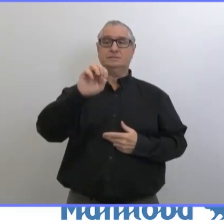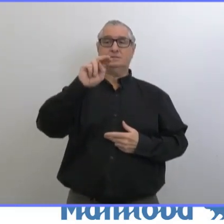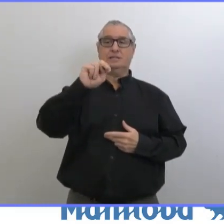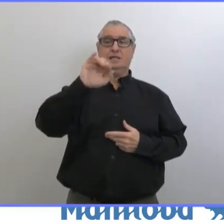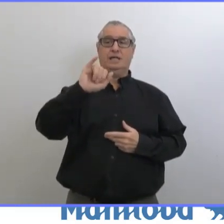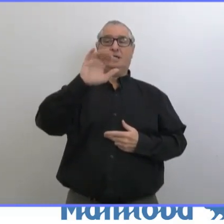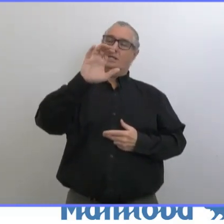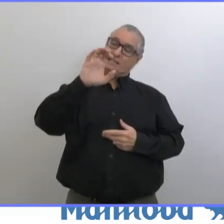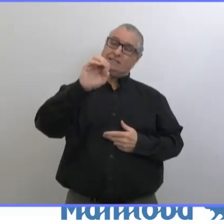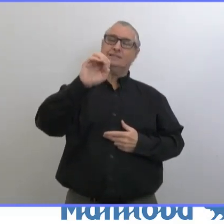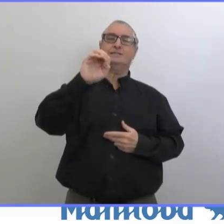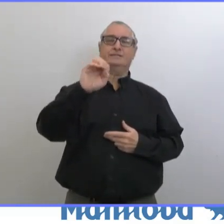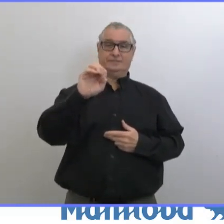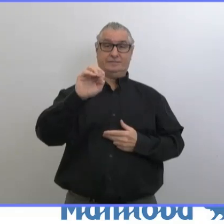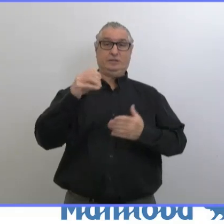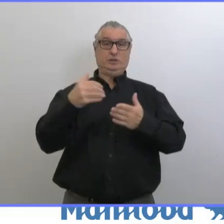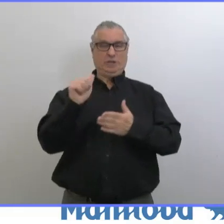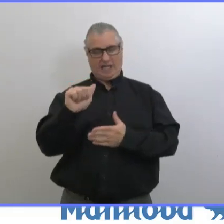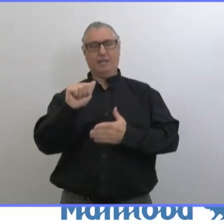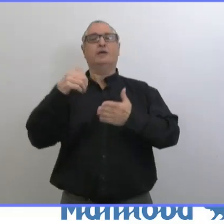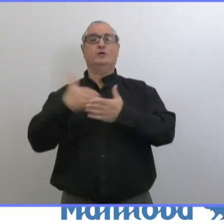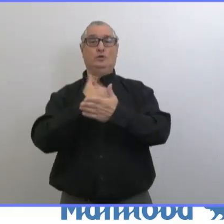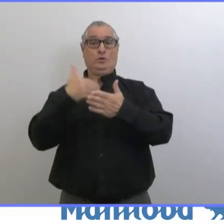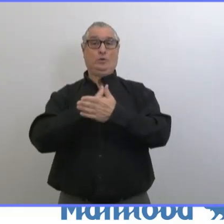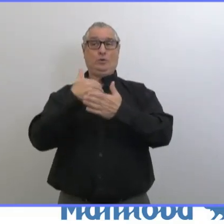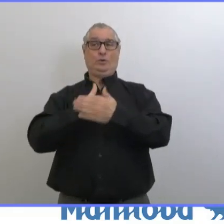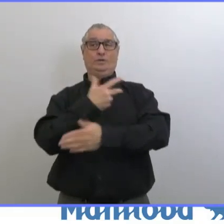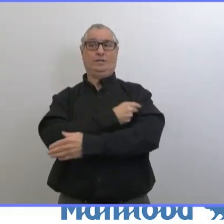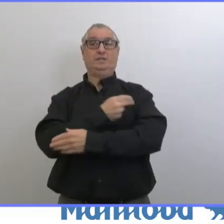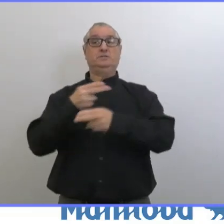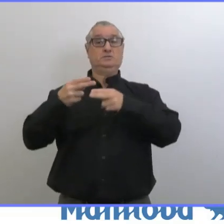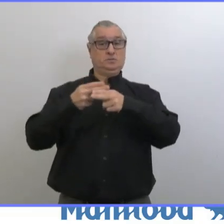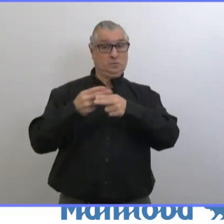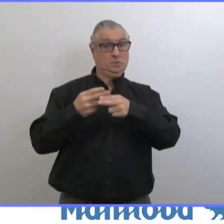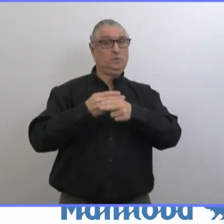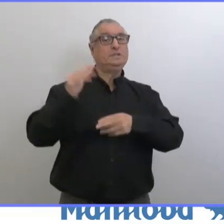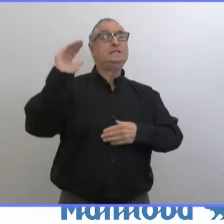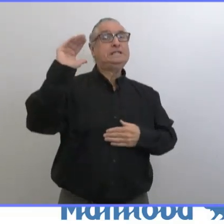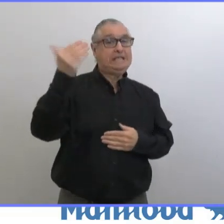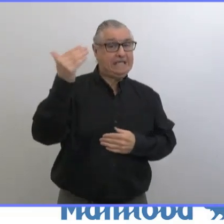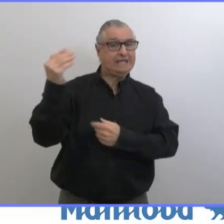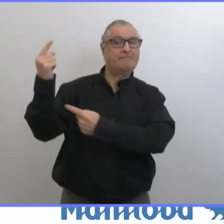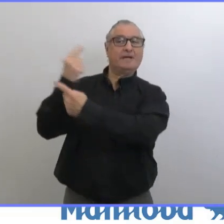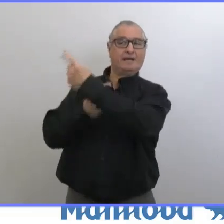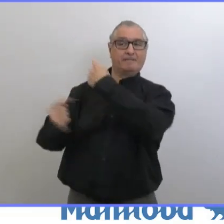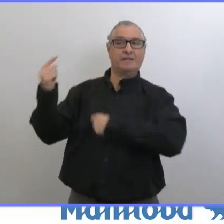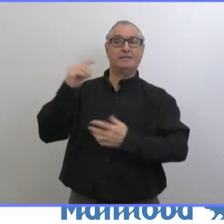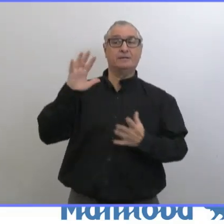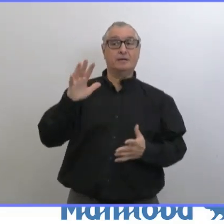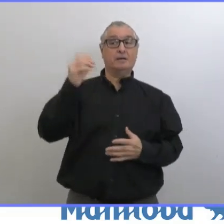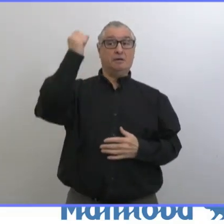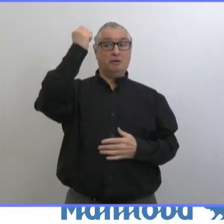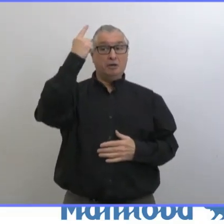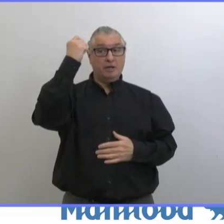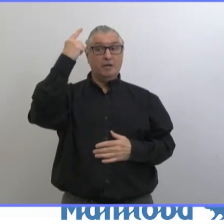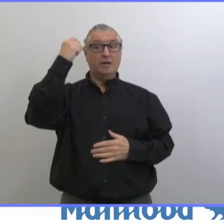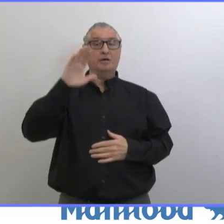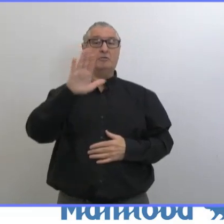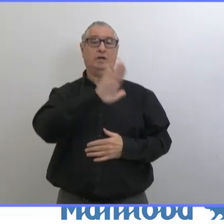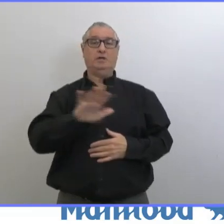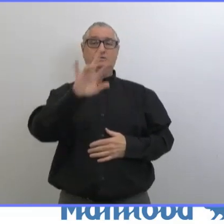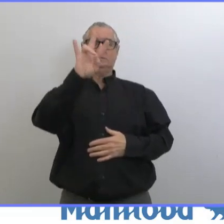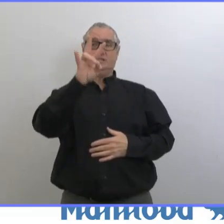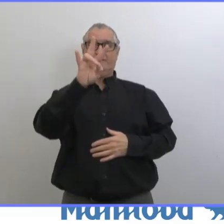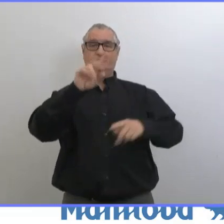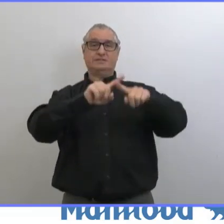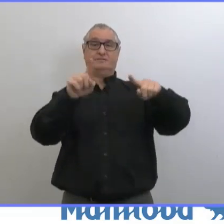S'il est approuvé, ça va nous permettre d'immuniser des personnes. Mais à l'heure actuelle,